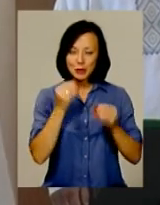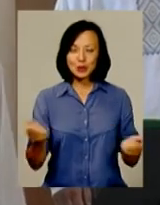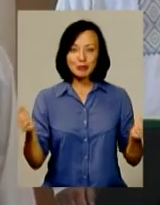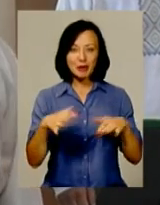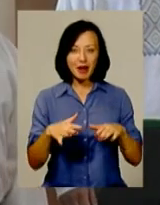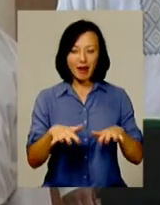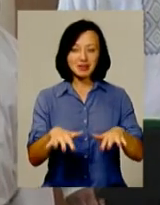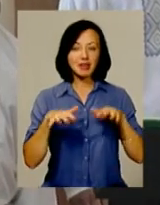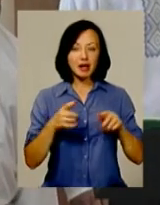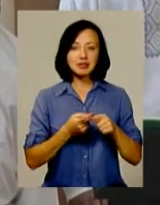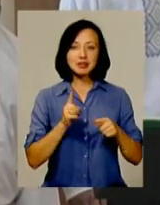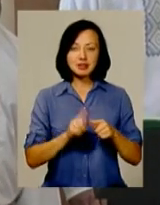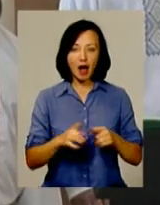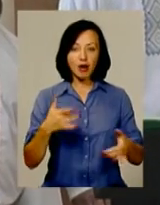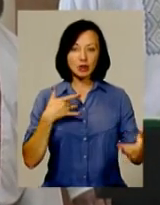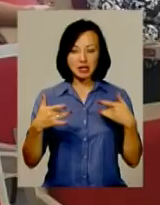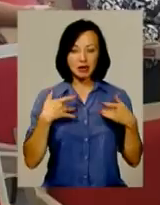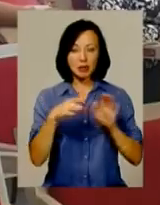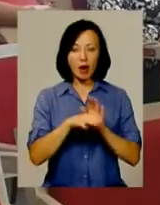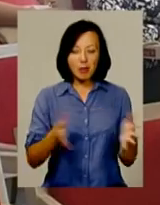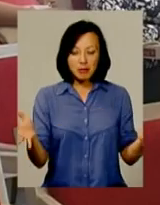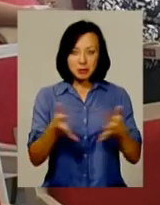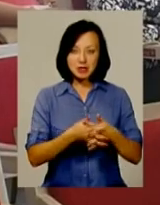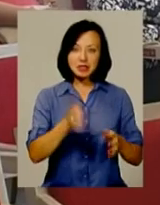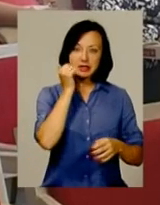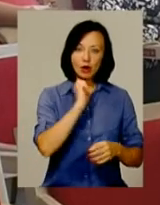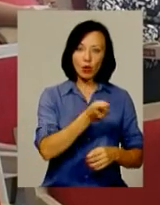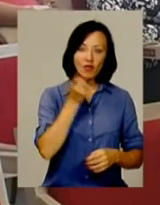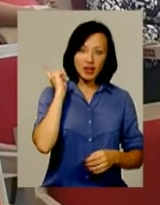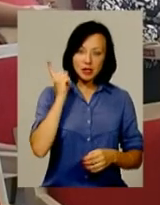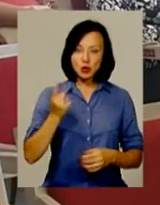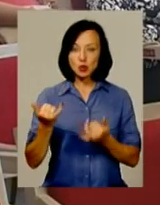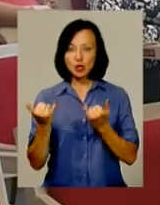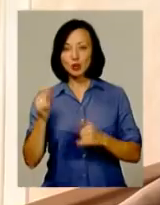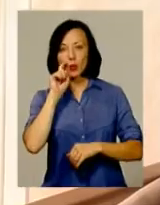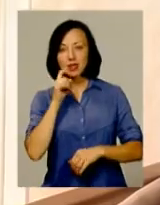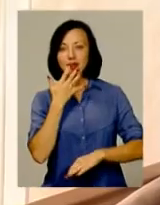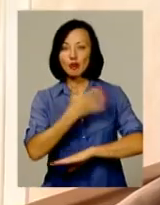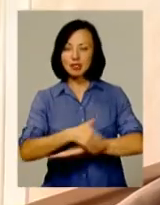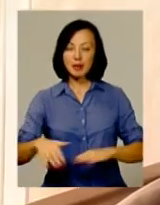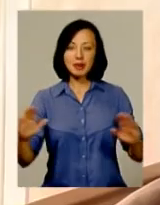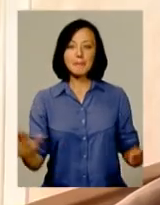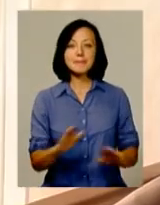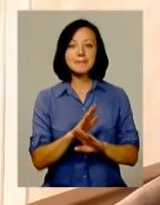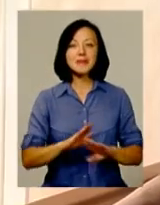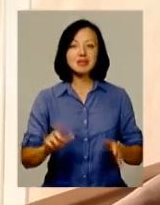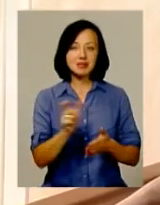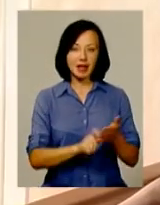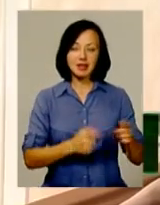«Осоли Міо» – це своєрідний мікс зі старовинних і сучасних українських та іноземних пісень. Це частинка